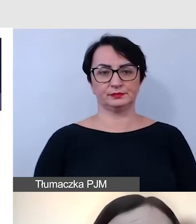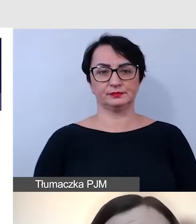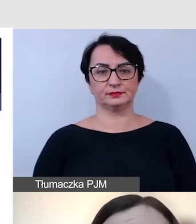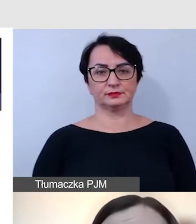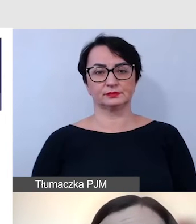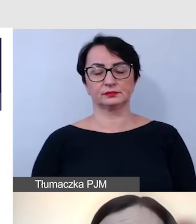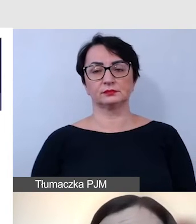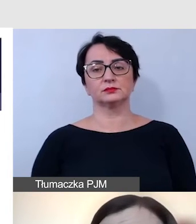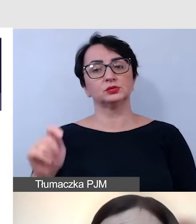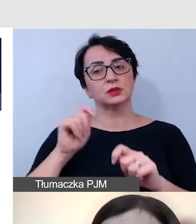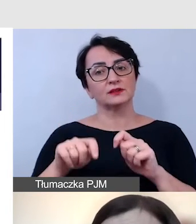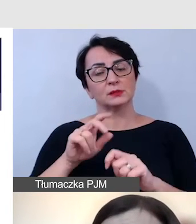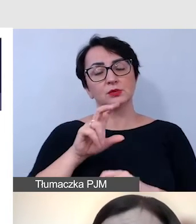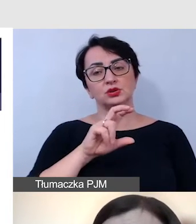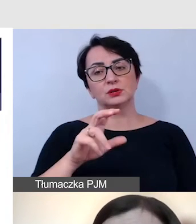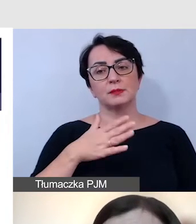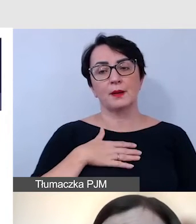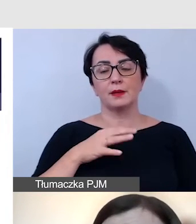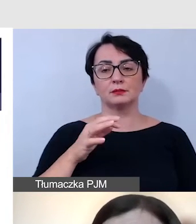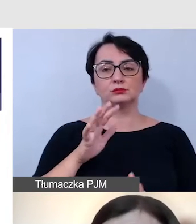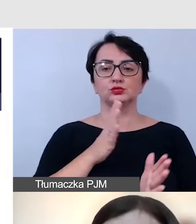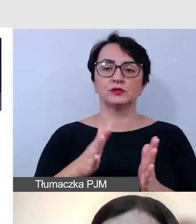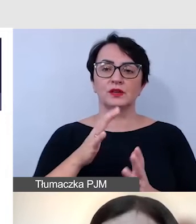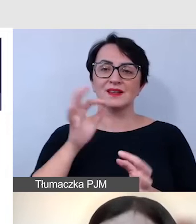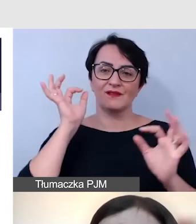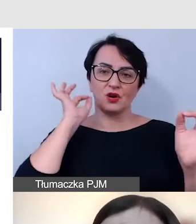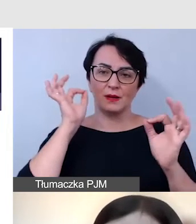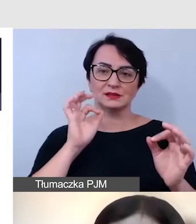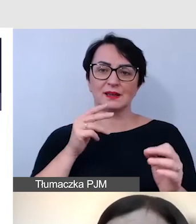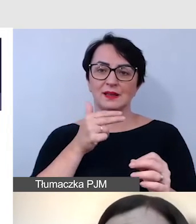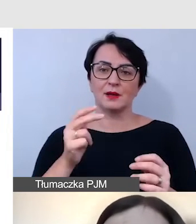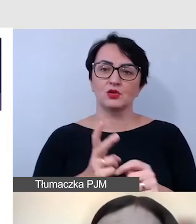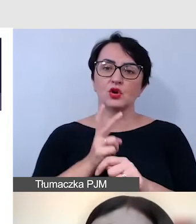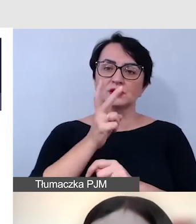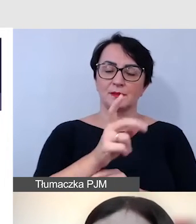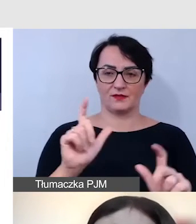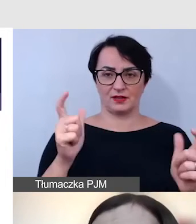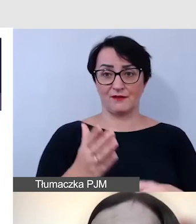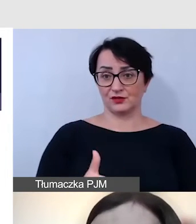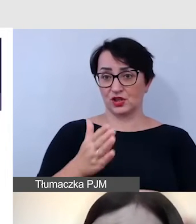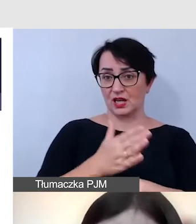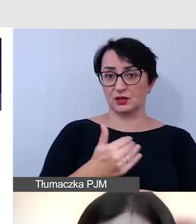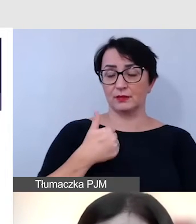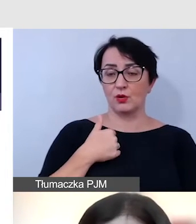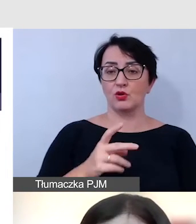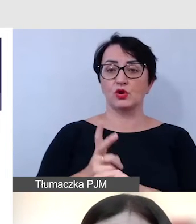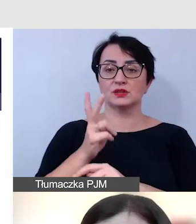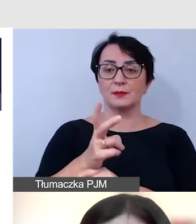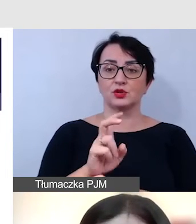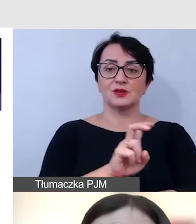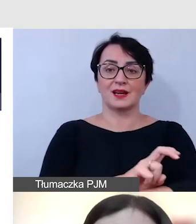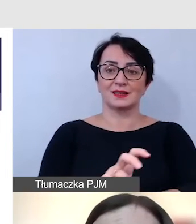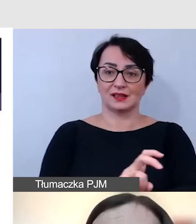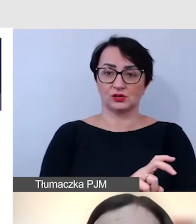Sprawdzamy, czy jest opracowana informacja o dostępności wydarzenia. Wcześniej mówiliśmy o dostępności architektonicznej